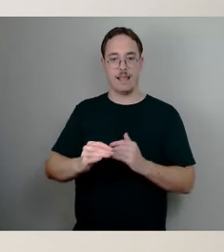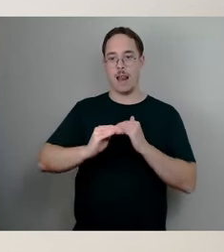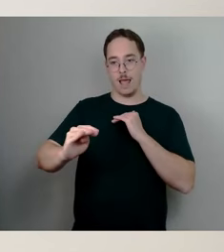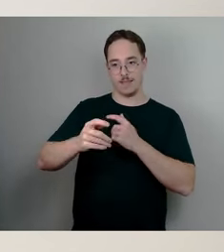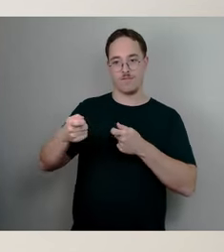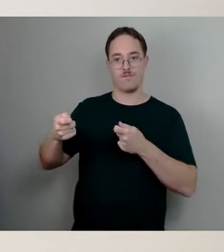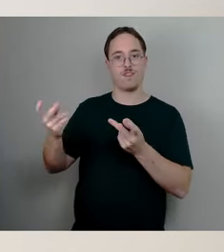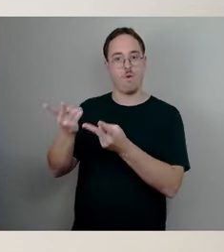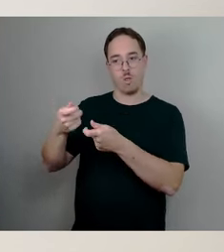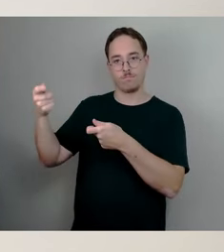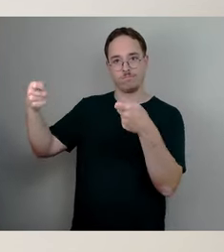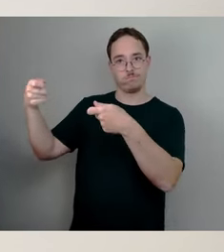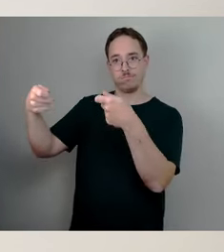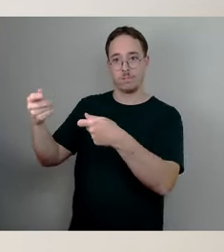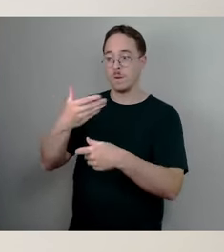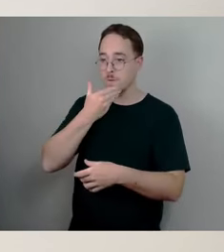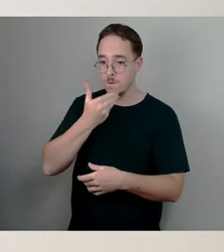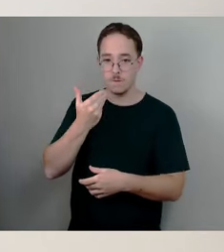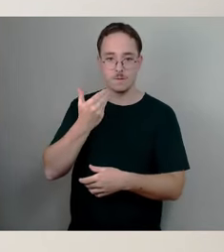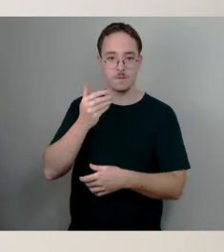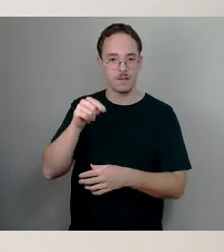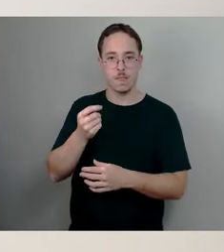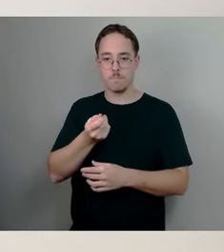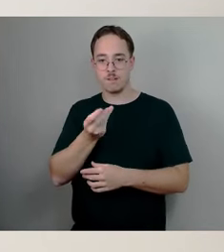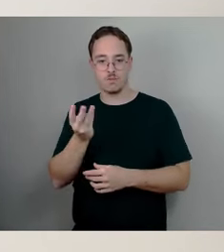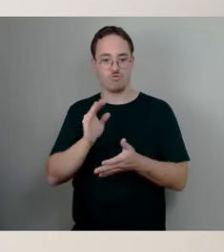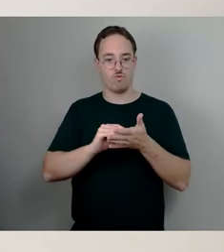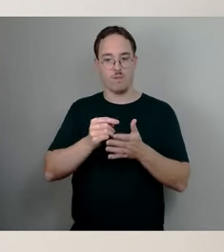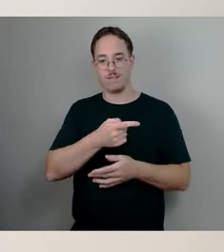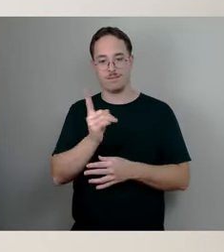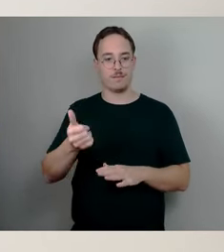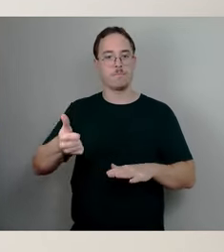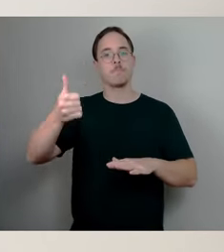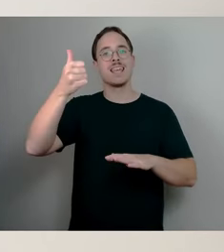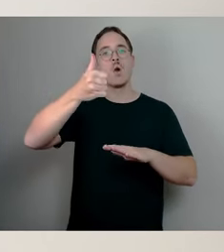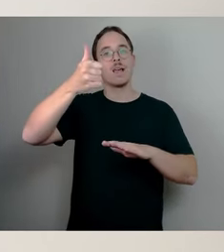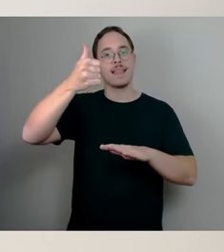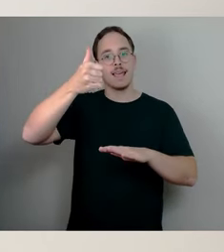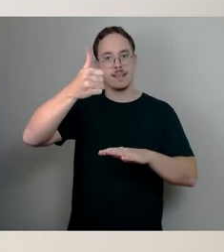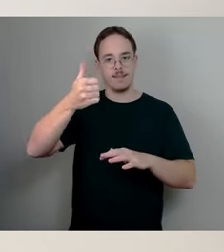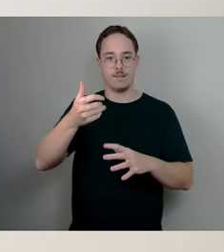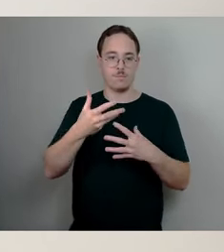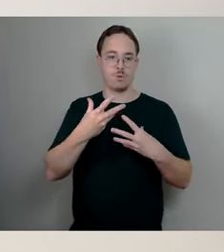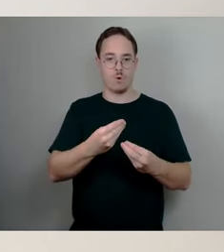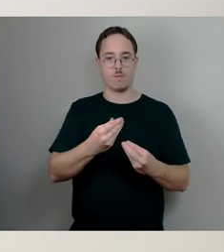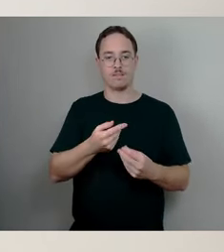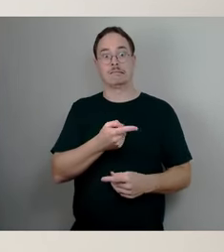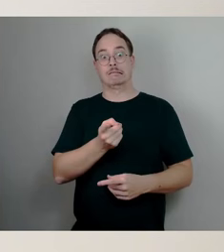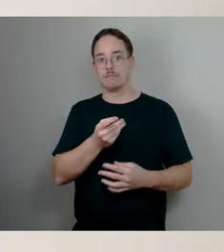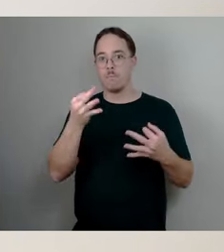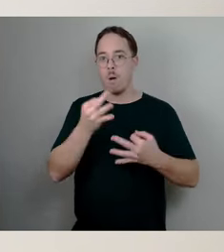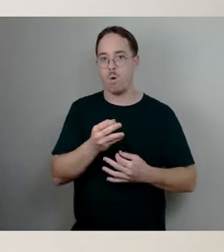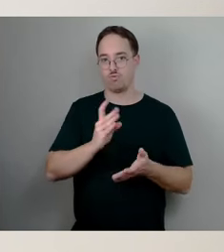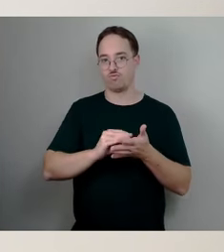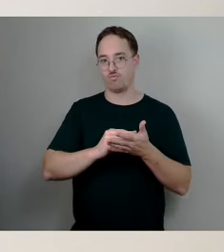prioritär zu berücksichtigen, um da Schulsozialarbeit zu benötigen und da sind Kriterien zum